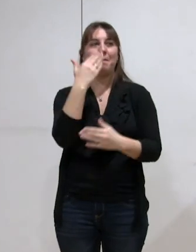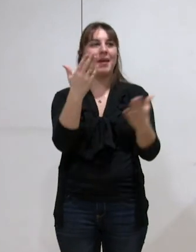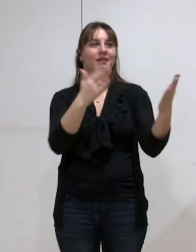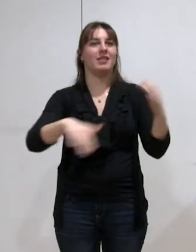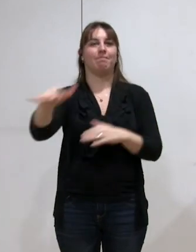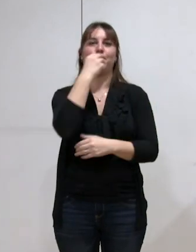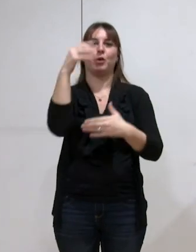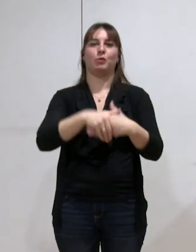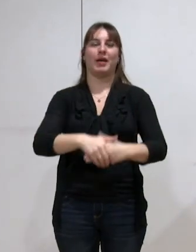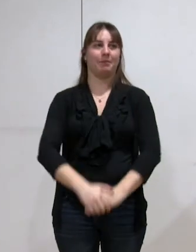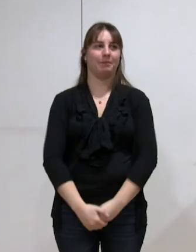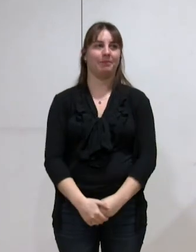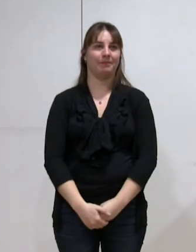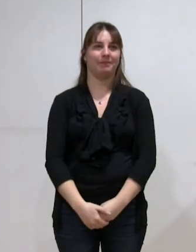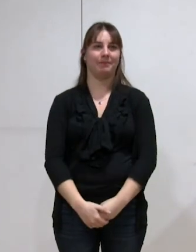soirée